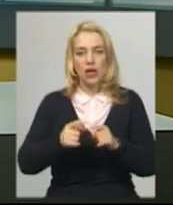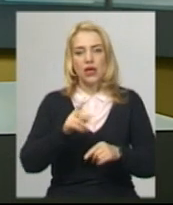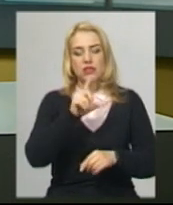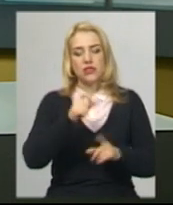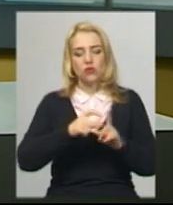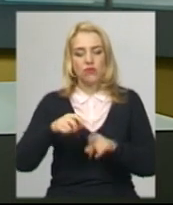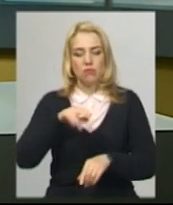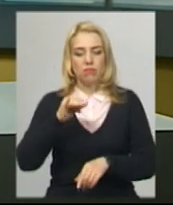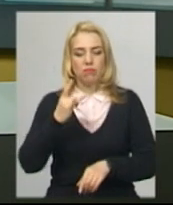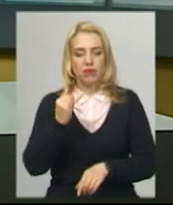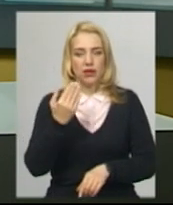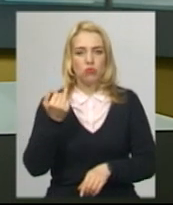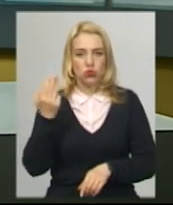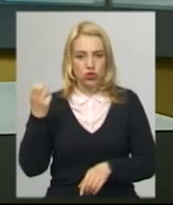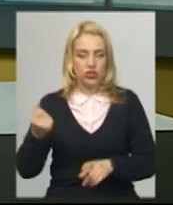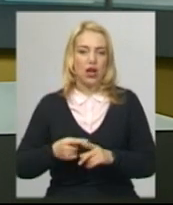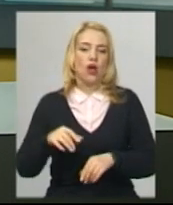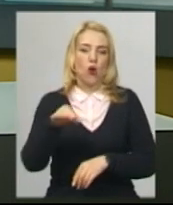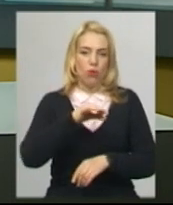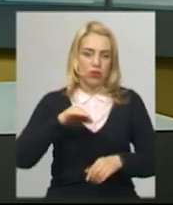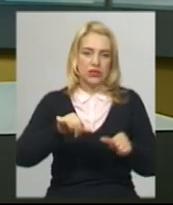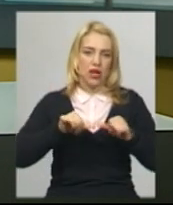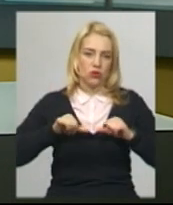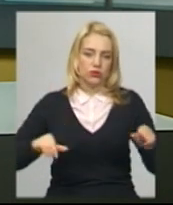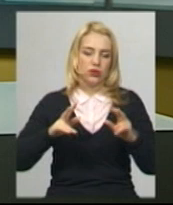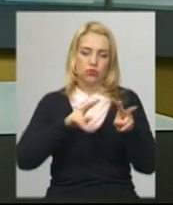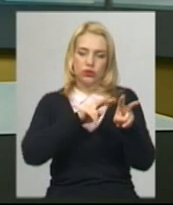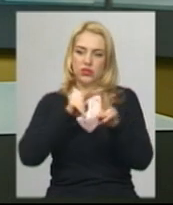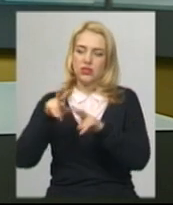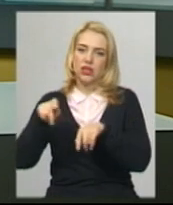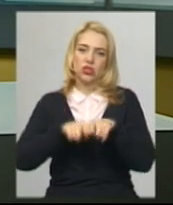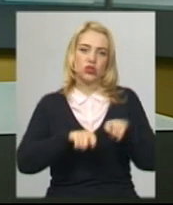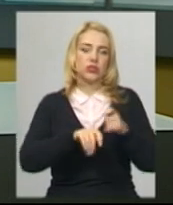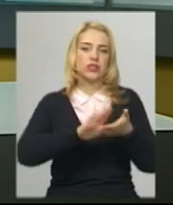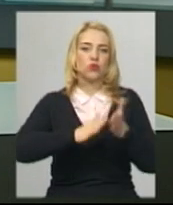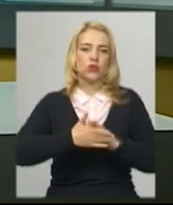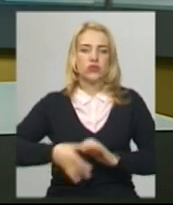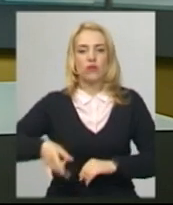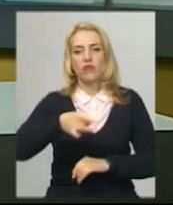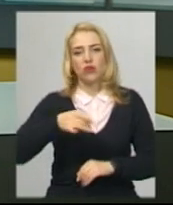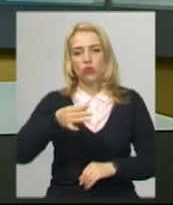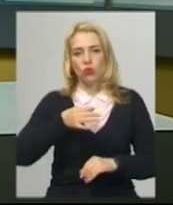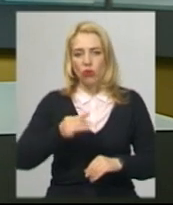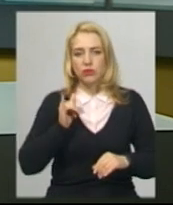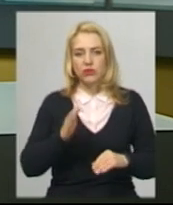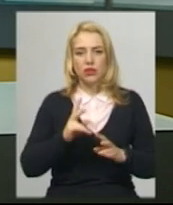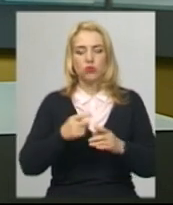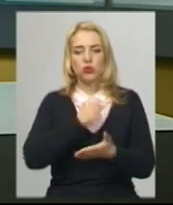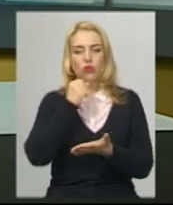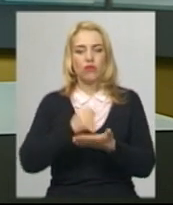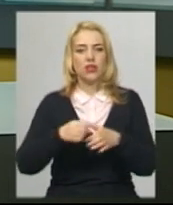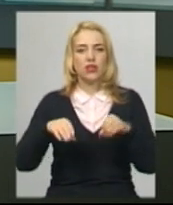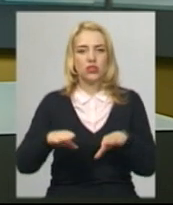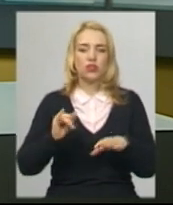щоп'ятниці обласна комісія ТЕП ТНС відстежуватиме ситуацію в районах області та ухвалюватиме рішення про послаблення